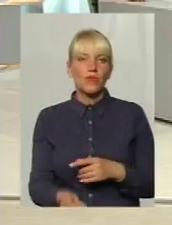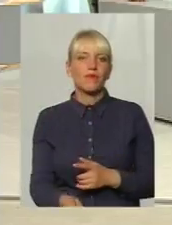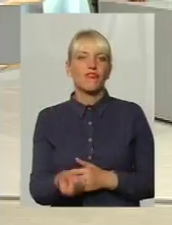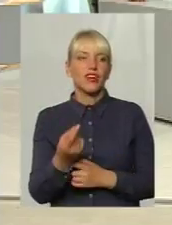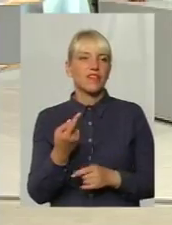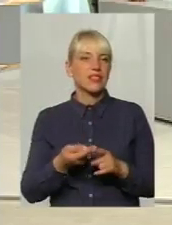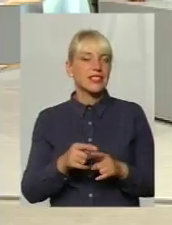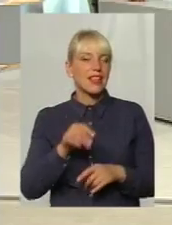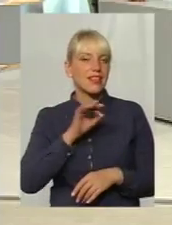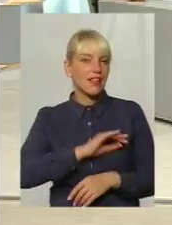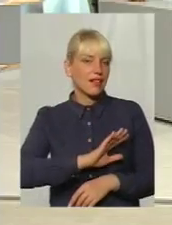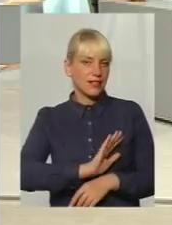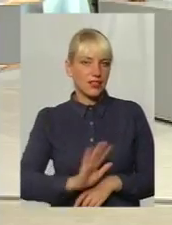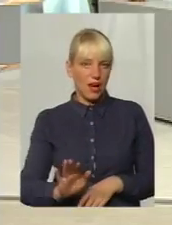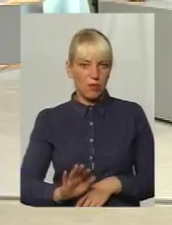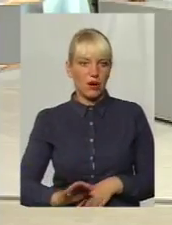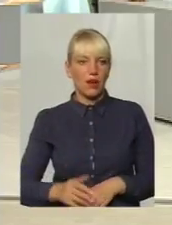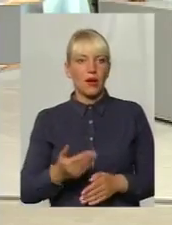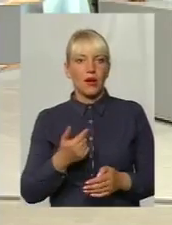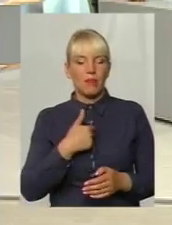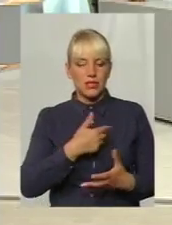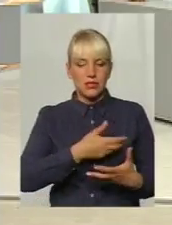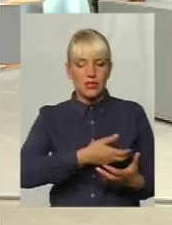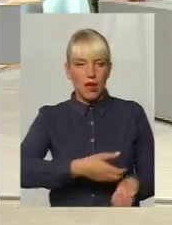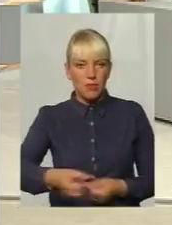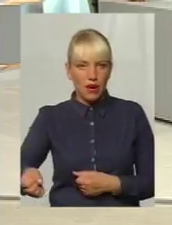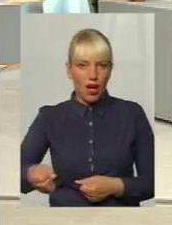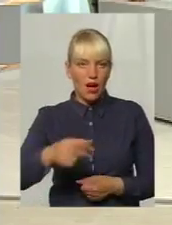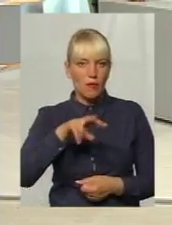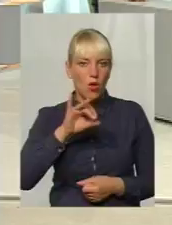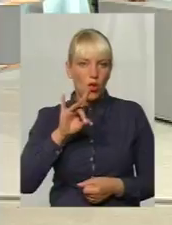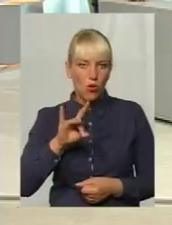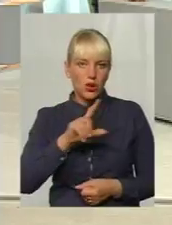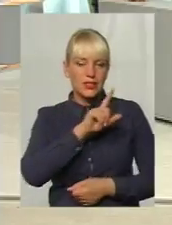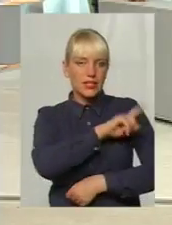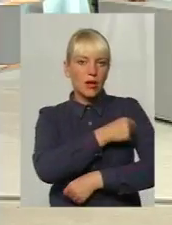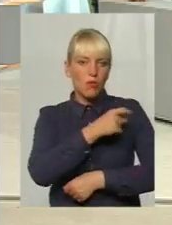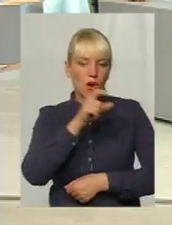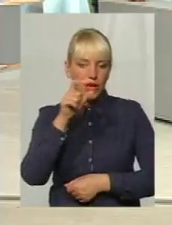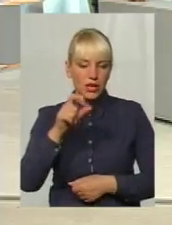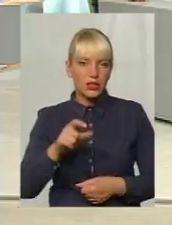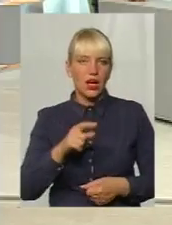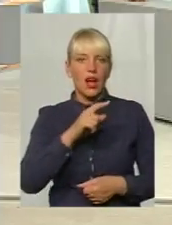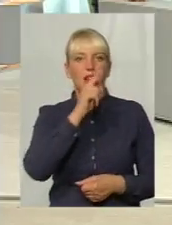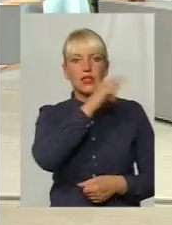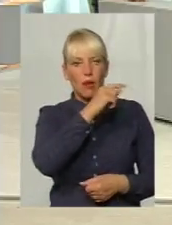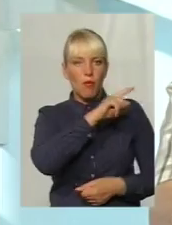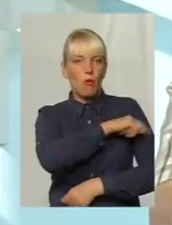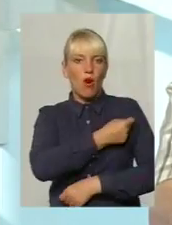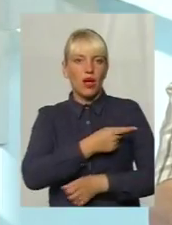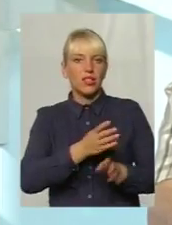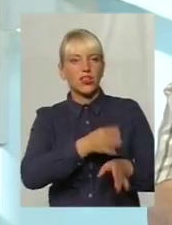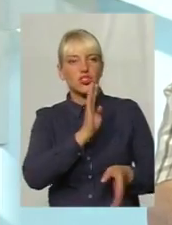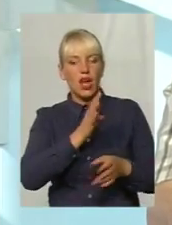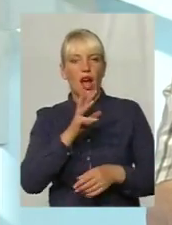нерентабільно. Ми знімаємо лора з поліклініки, ставимо його на прийом, там черги, а в амбулаторію до нього